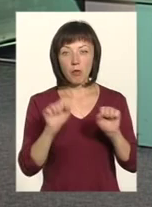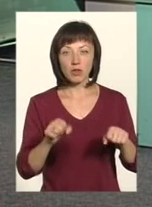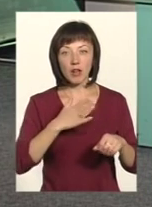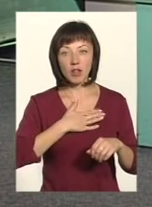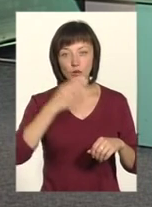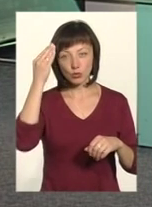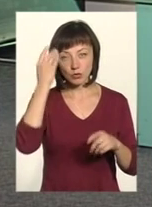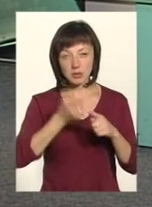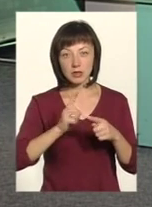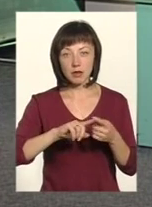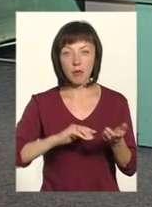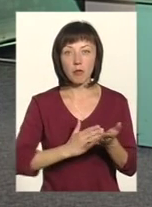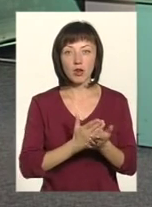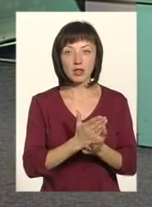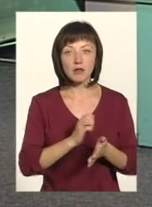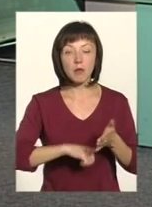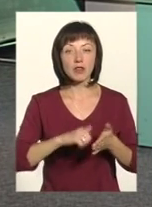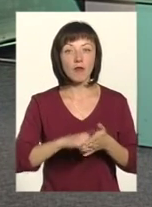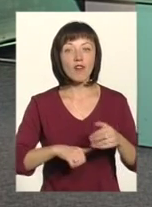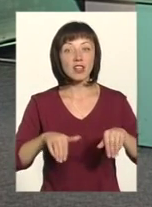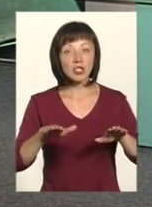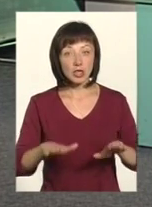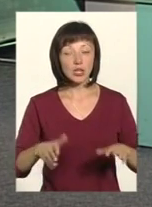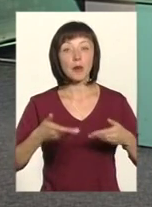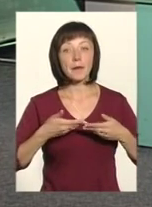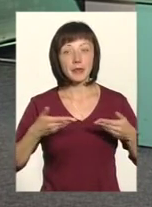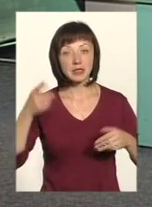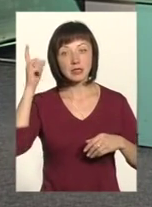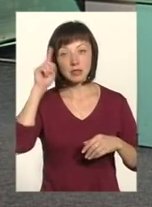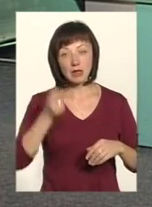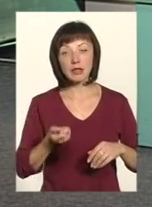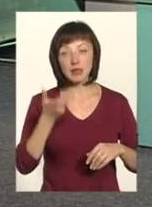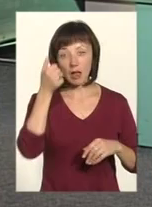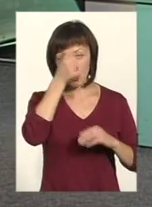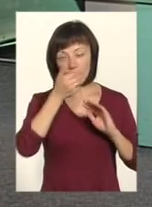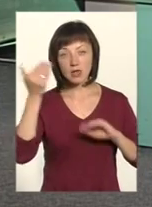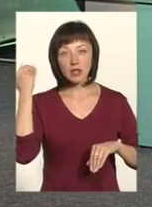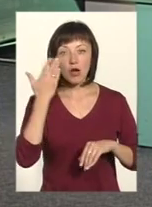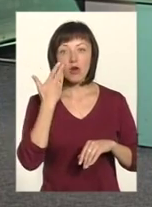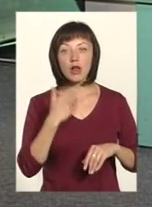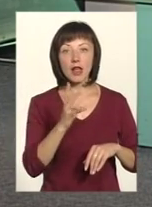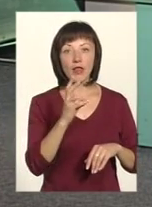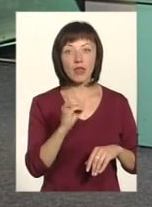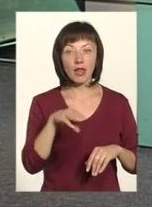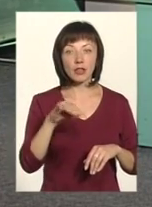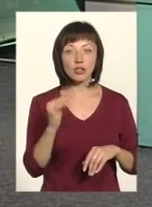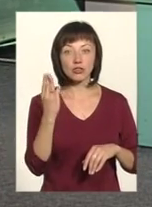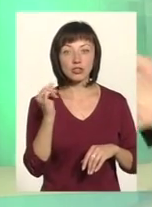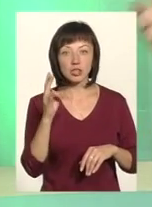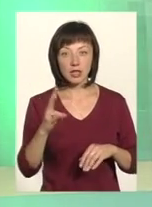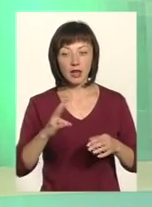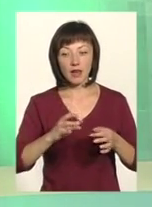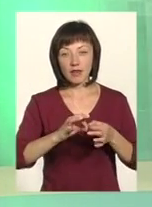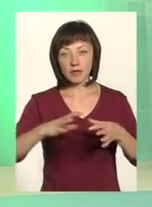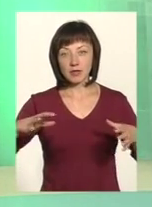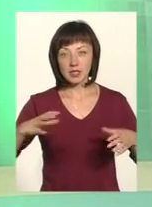думку, це таке політичне, мотивоване рішення. Ми знали, декілька років тому, ми пам'ятаємо, коли Нетішин від'єднали від Славуцького округу